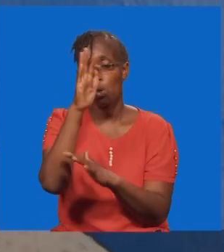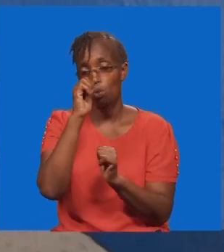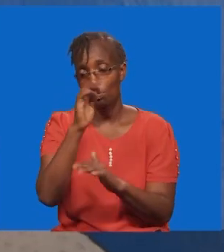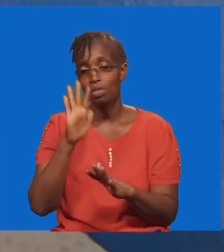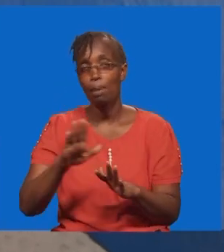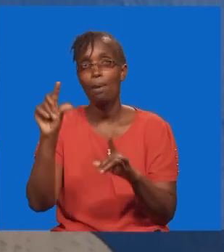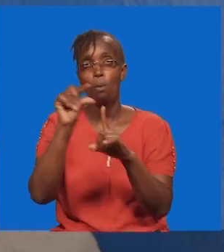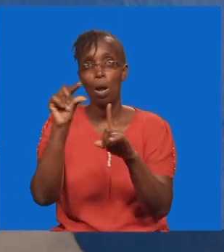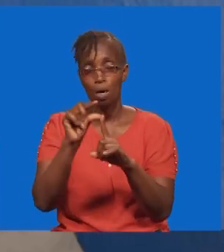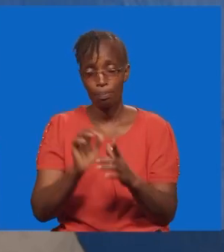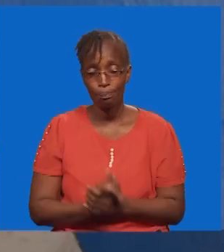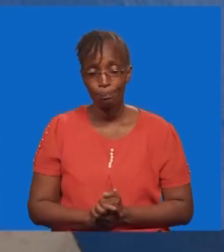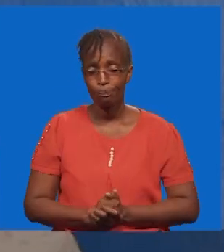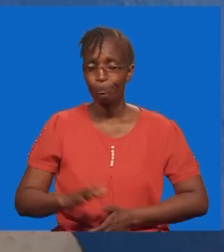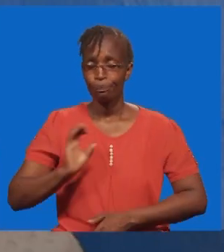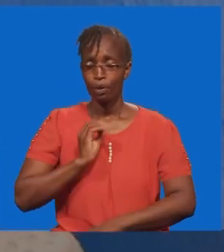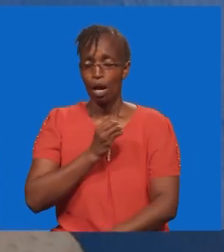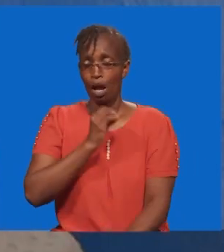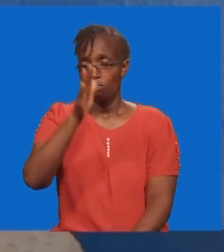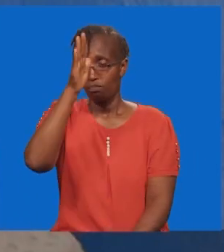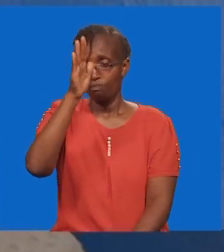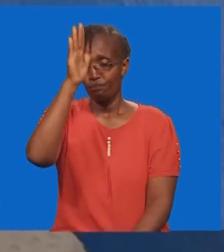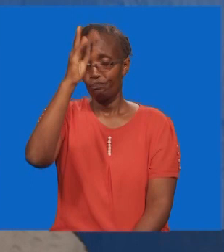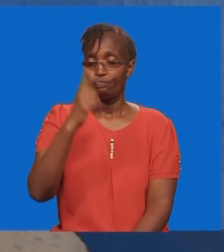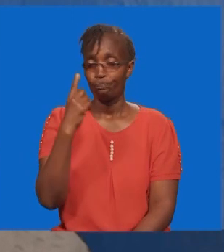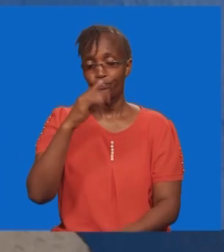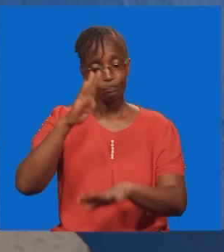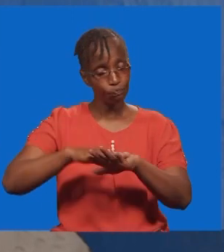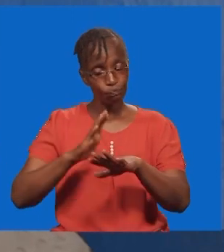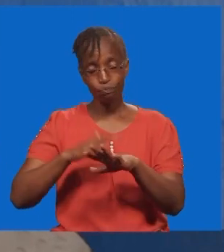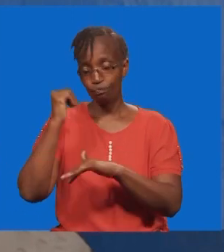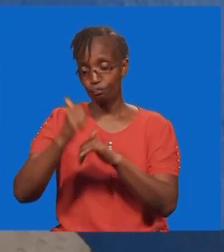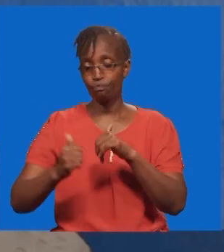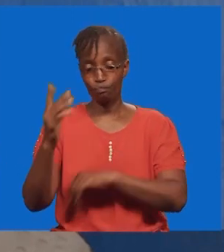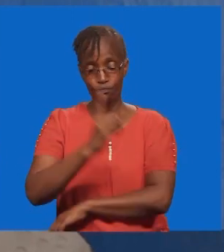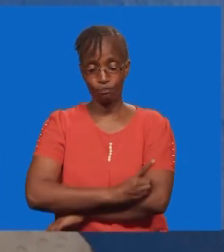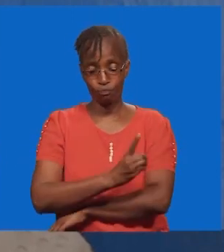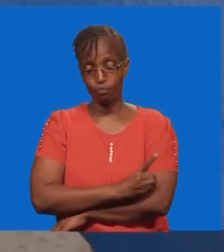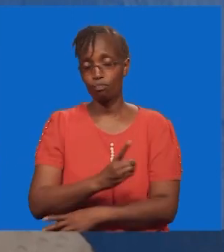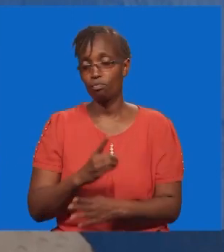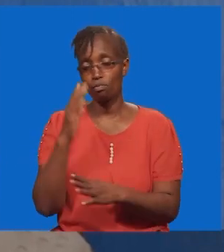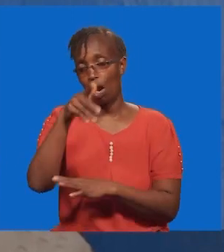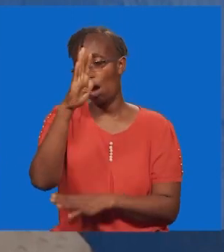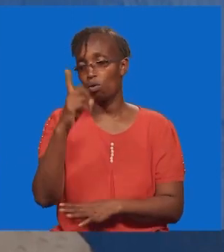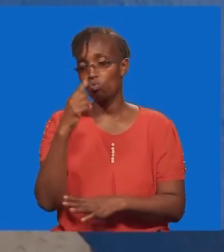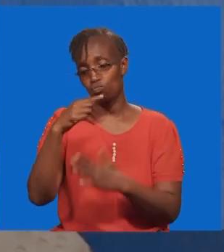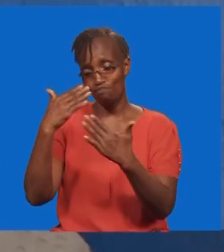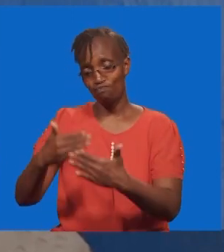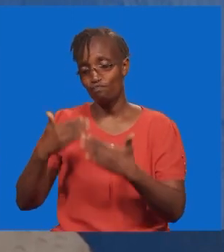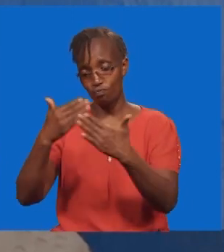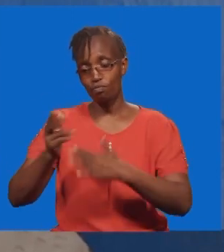meno laki. Mungu ulie muema kwetu kila wakati. Mungu ambaye